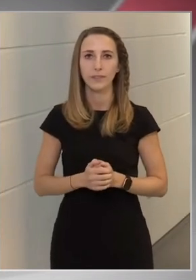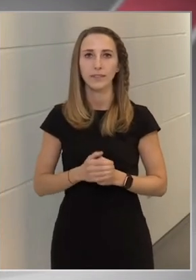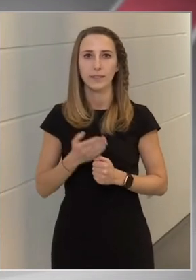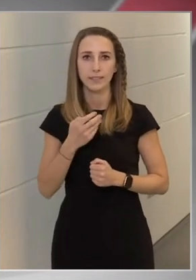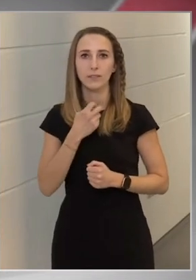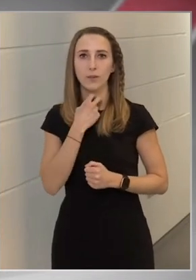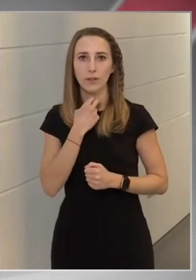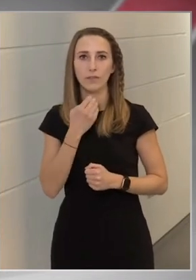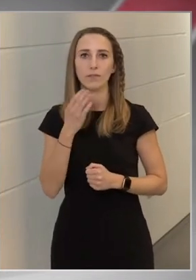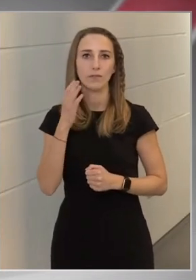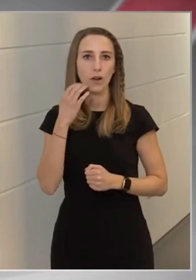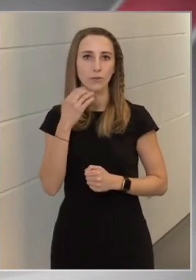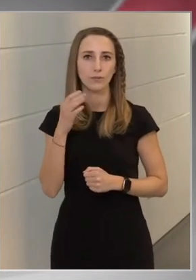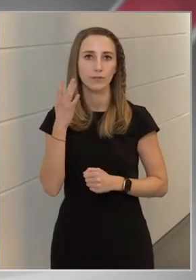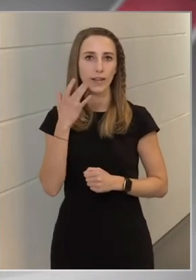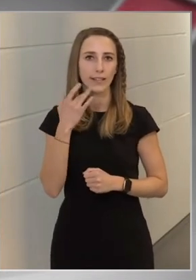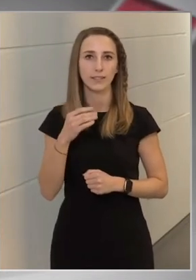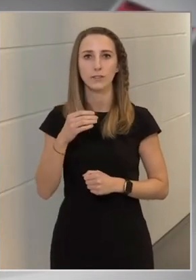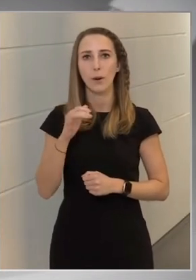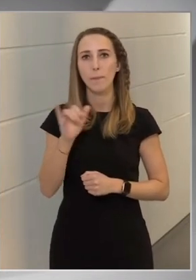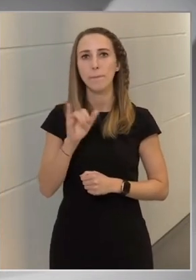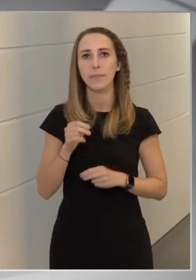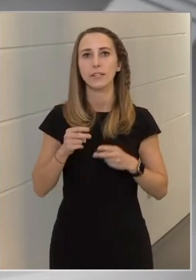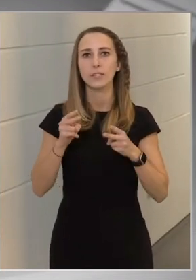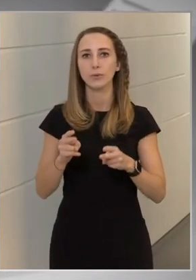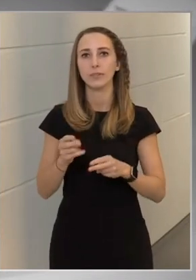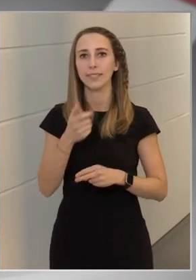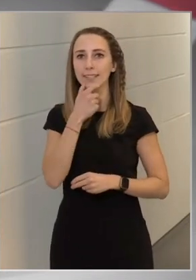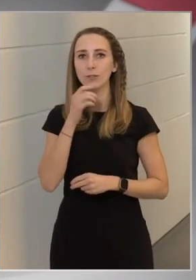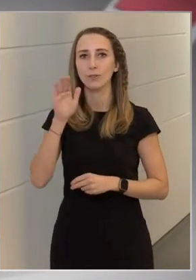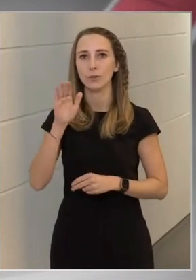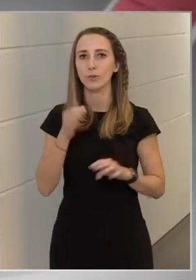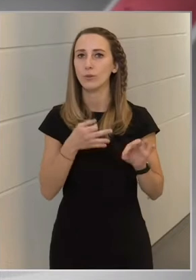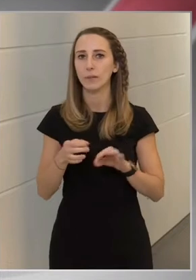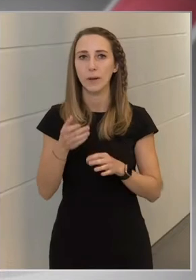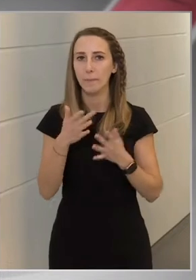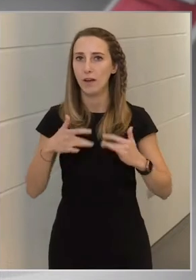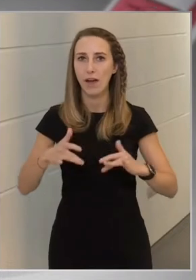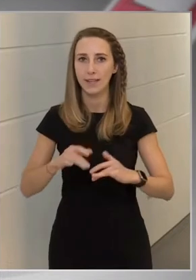László Imre Falus Ferenc és a Pesti úti idős otthon ügyében mi a helyzet?